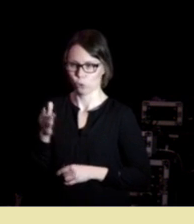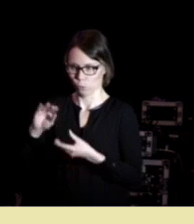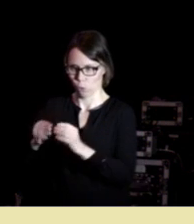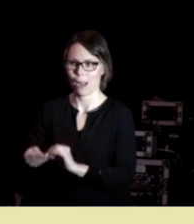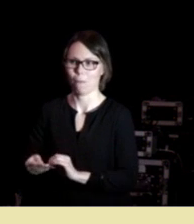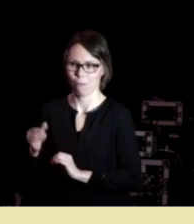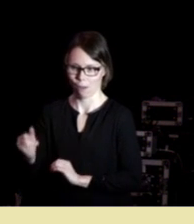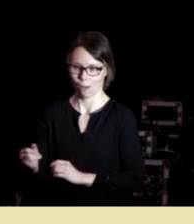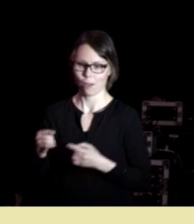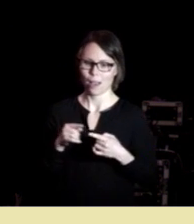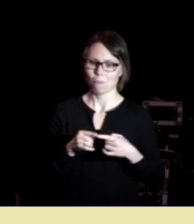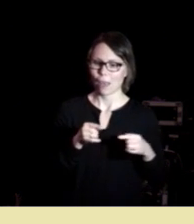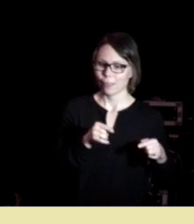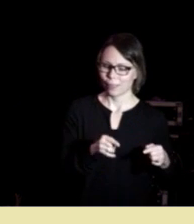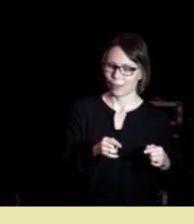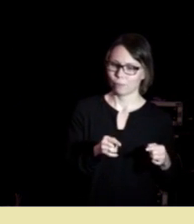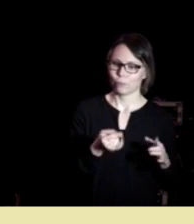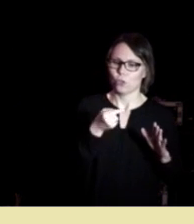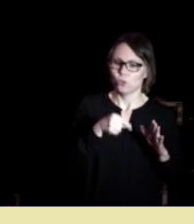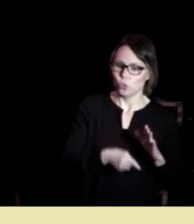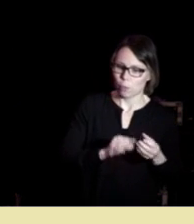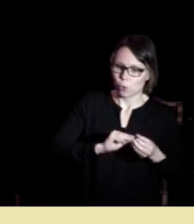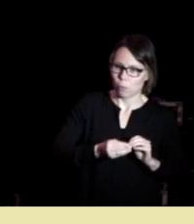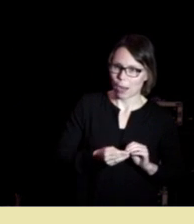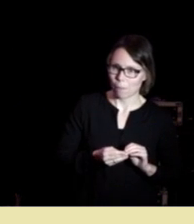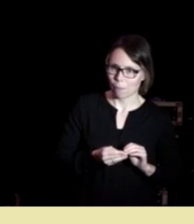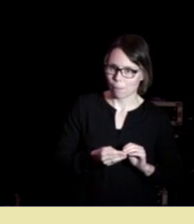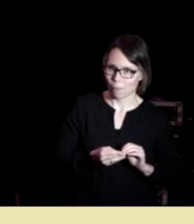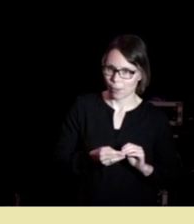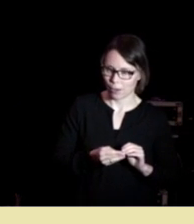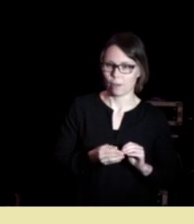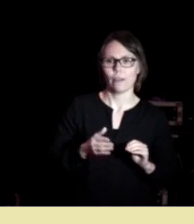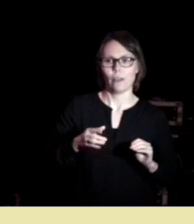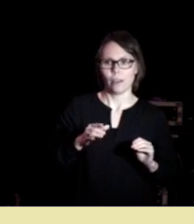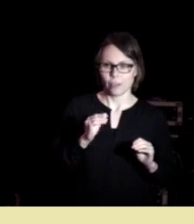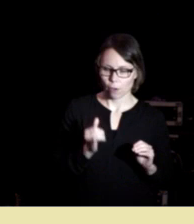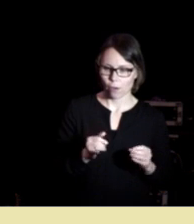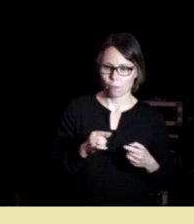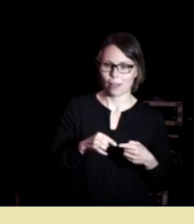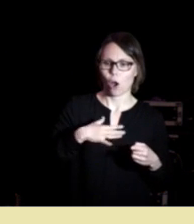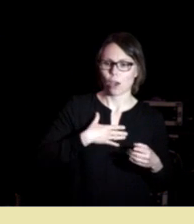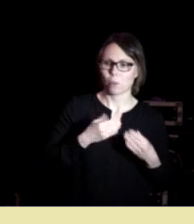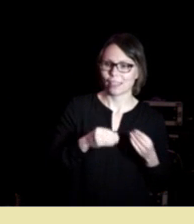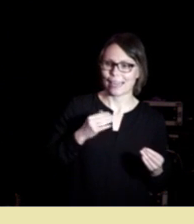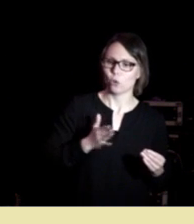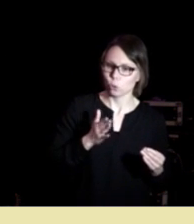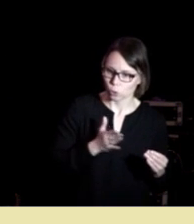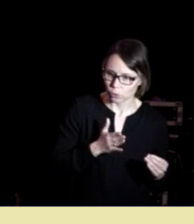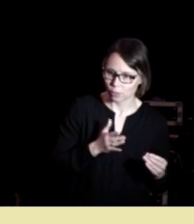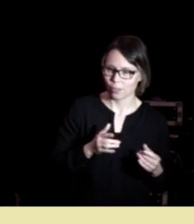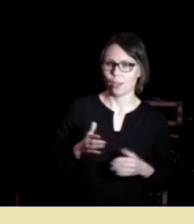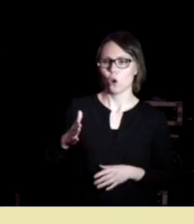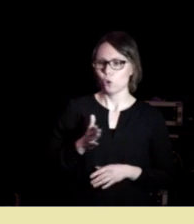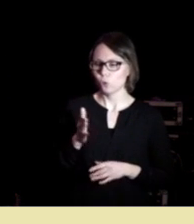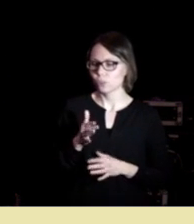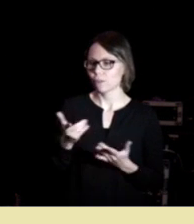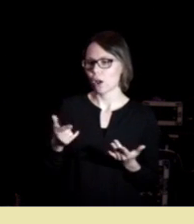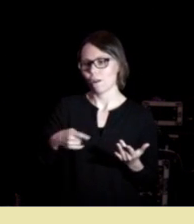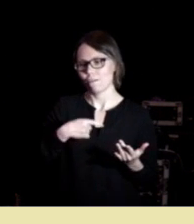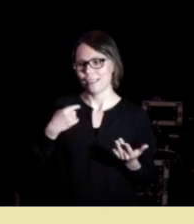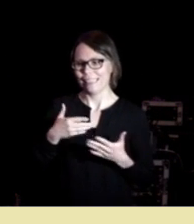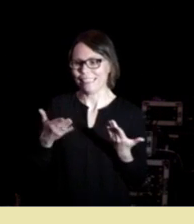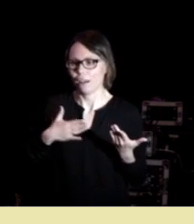Men det er snarere dype problemer der hvor vi har materiell luksus. Altså luksus tenker jeg det er det man ikke har.